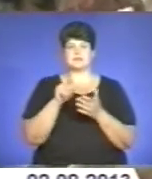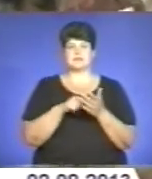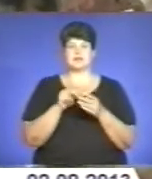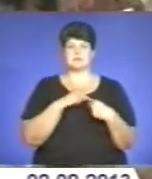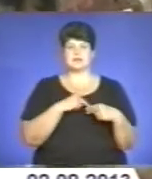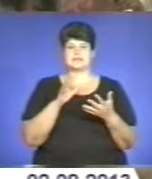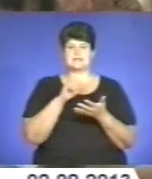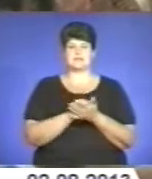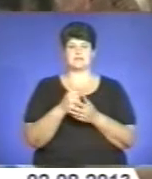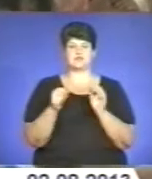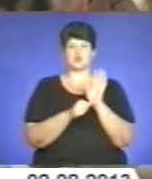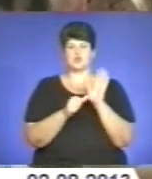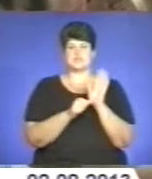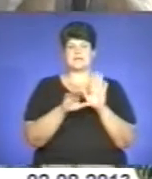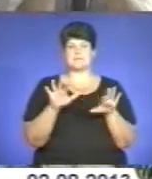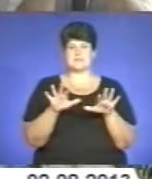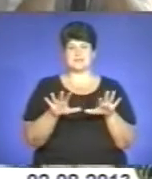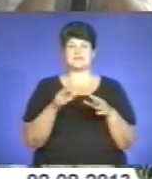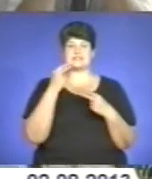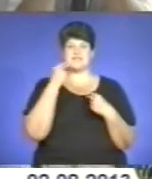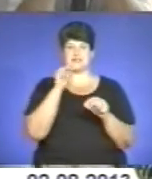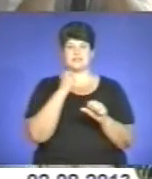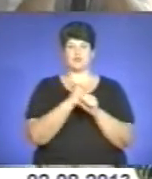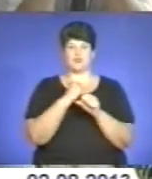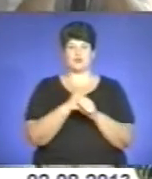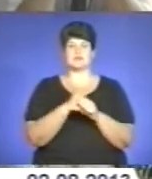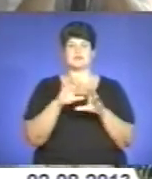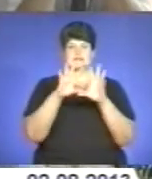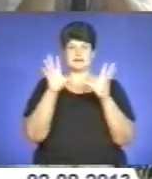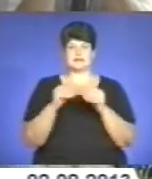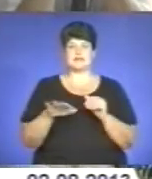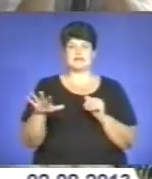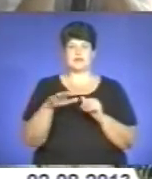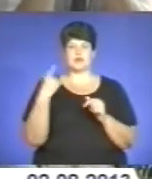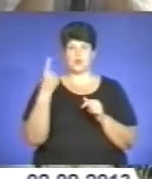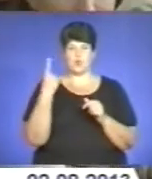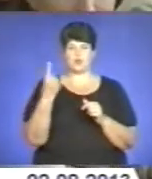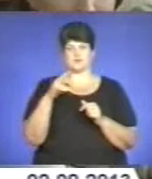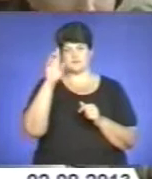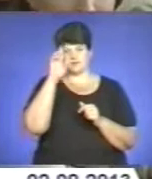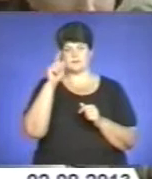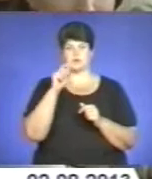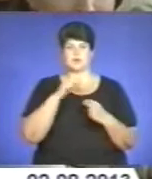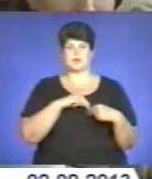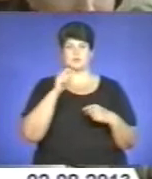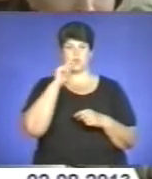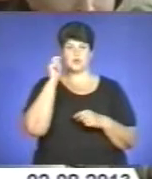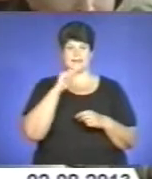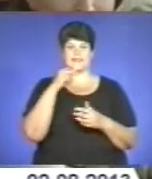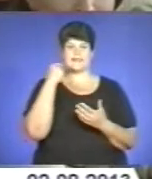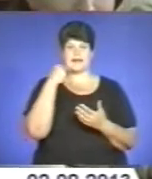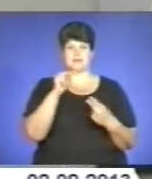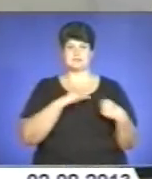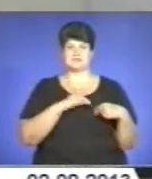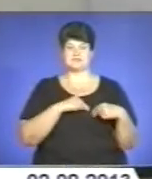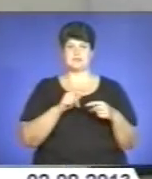місце у загальному рейтингу ефективності діяльності територіальних органів Держпраці України. Кращих працівників